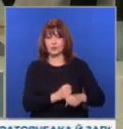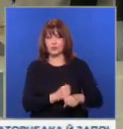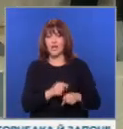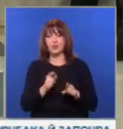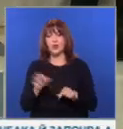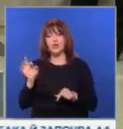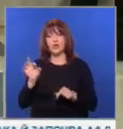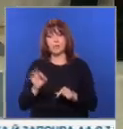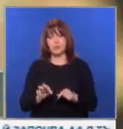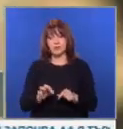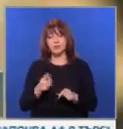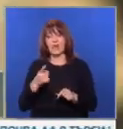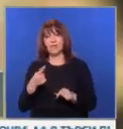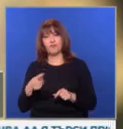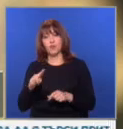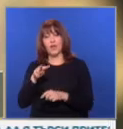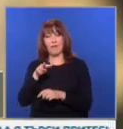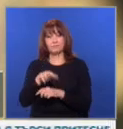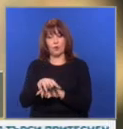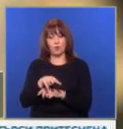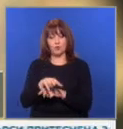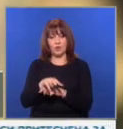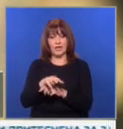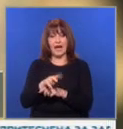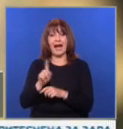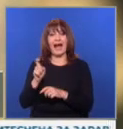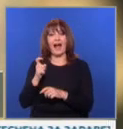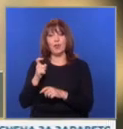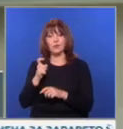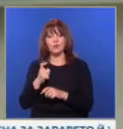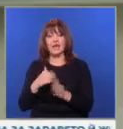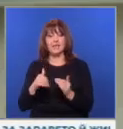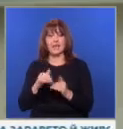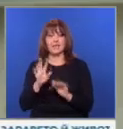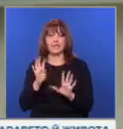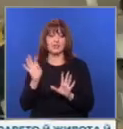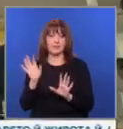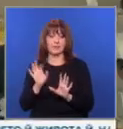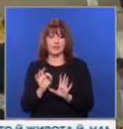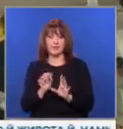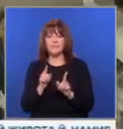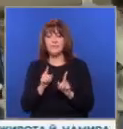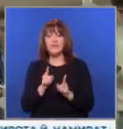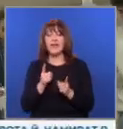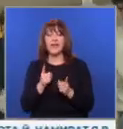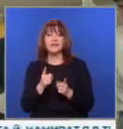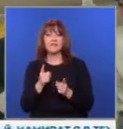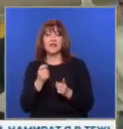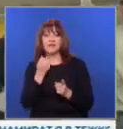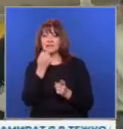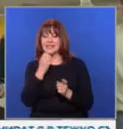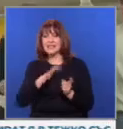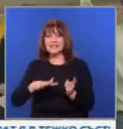процент, в другия контролиран от проруски сепаратисти регион Гагаузия е над 90 на 100. Евроскептични са на гласите и в